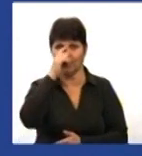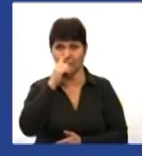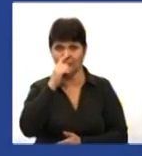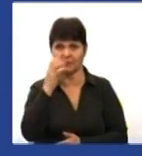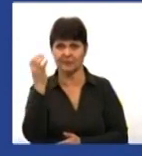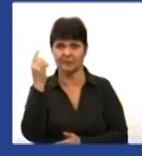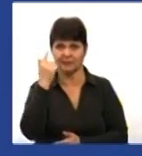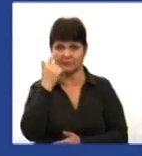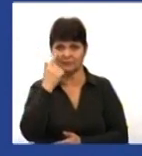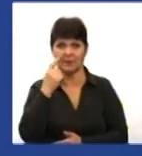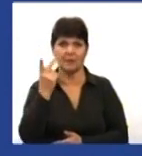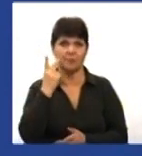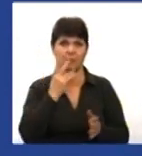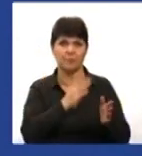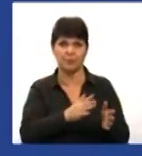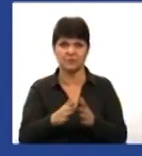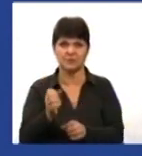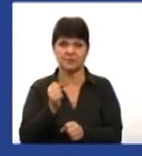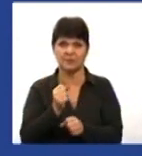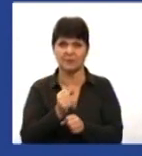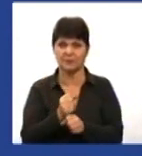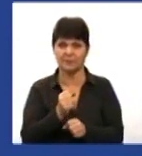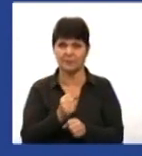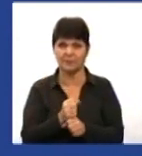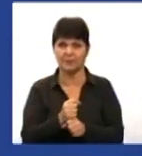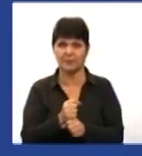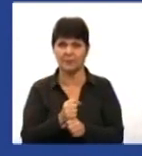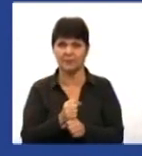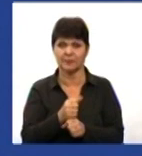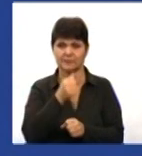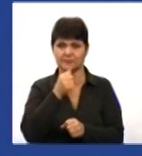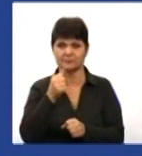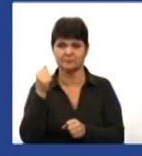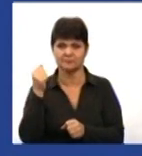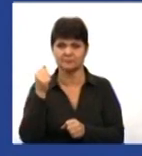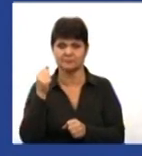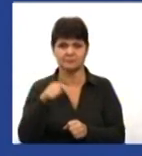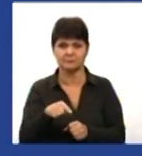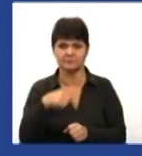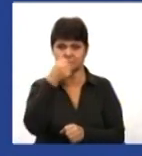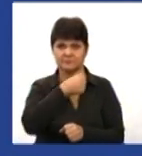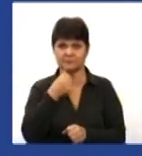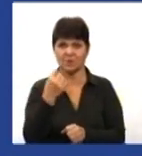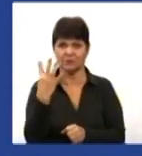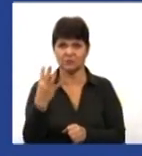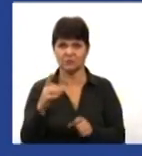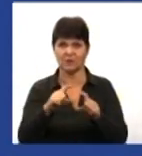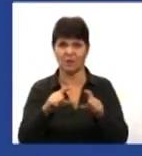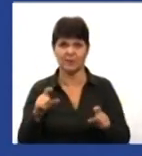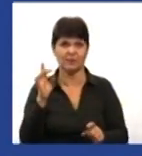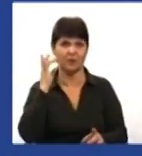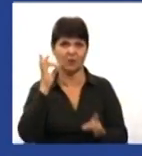Постійно проводиться робота в суманатанку. В поточному році ще 4 об'єкта було озвучено